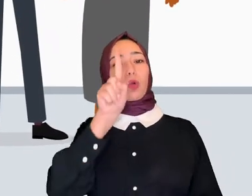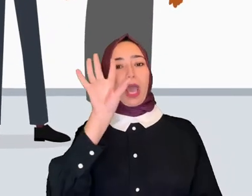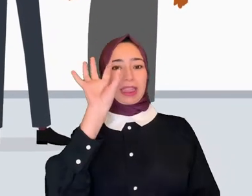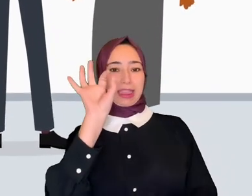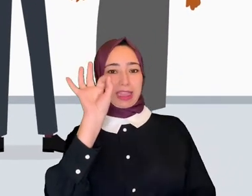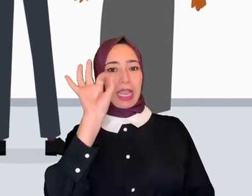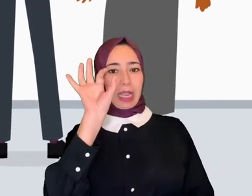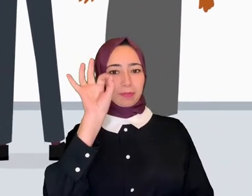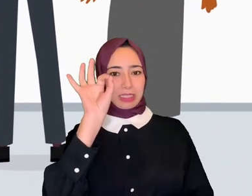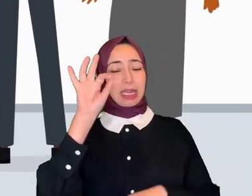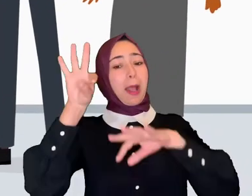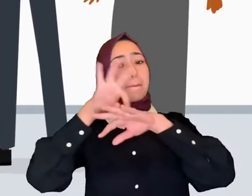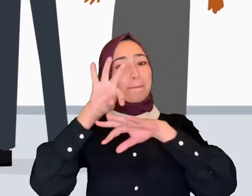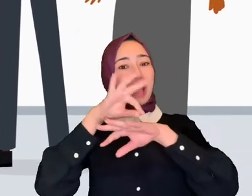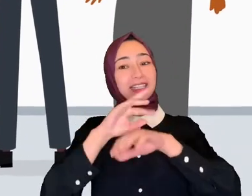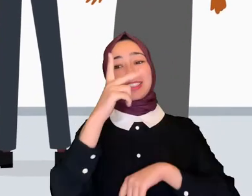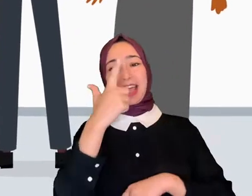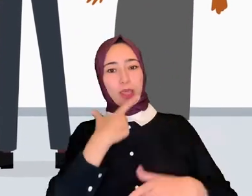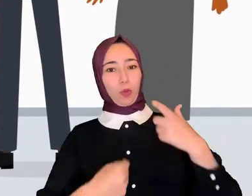اشتركوا في